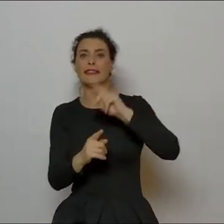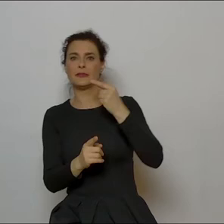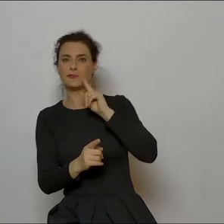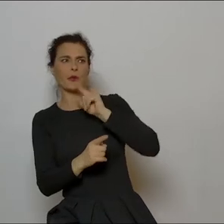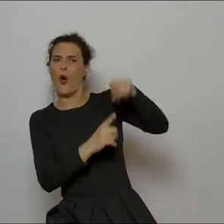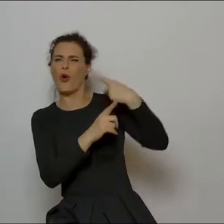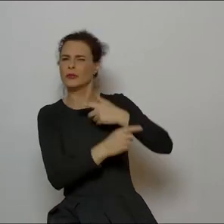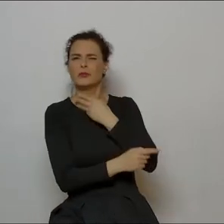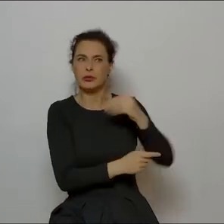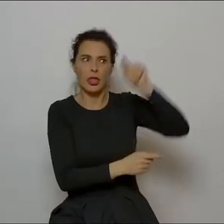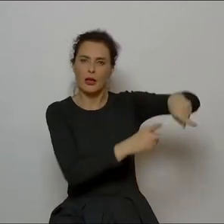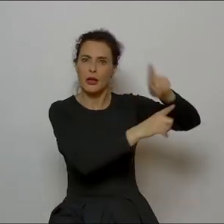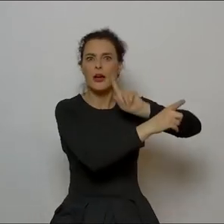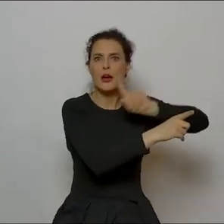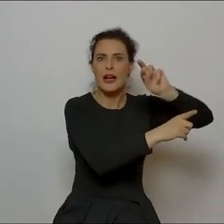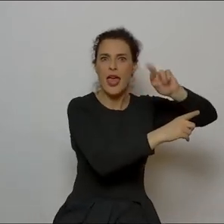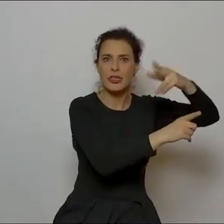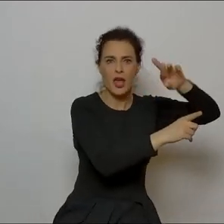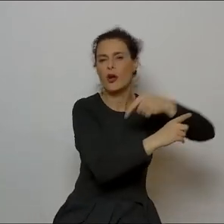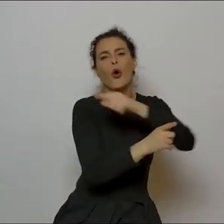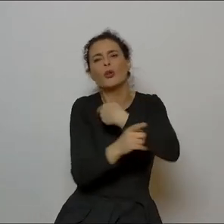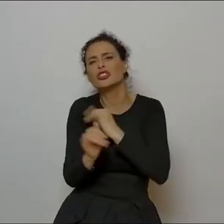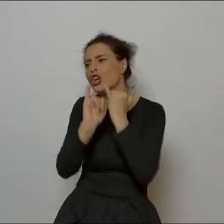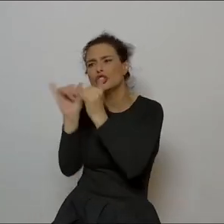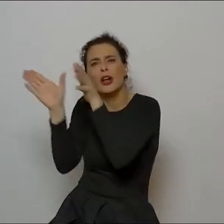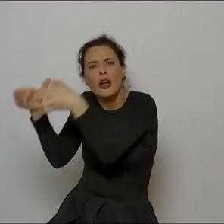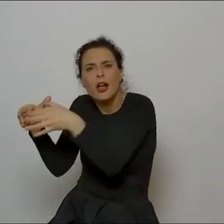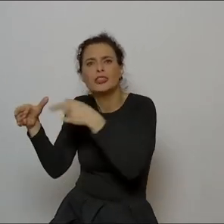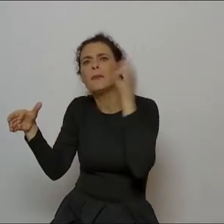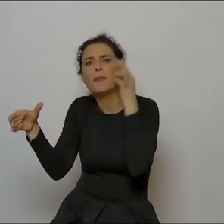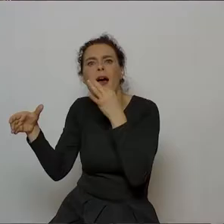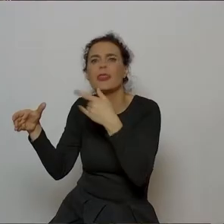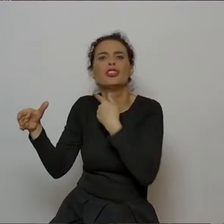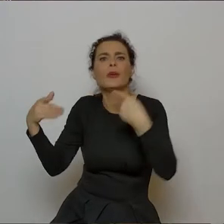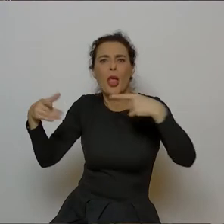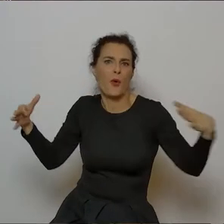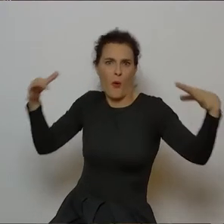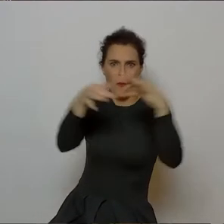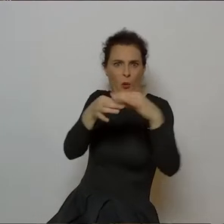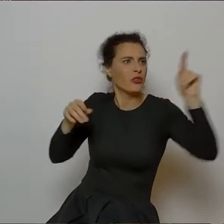i chce uchronić Wandę w jakiś sposób od tego, żeby się z nimi nie połączyła.